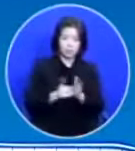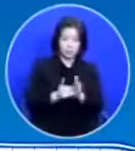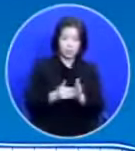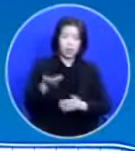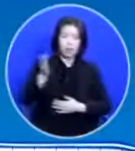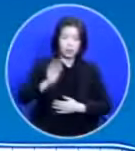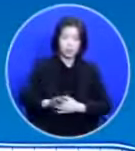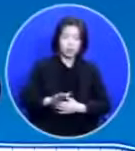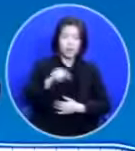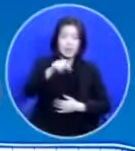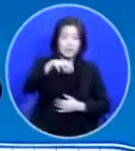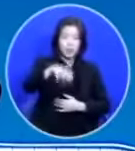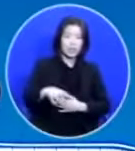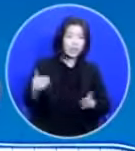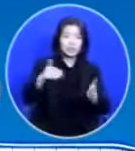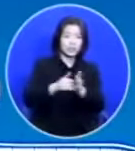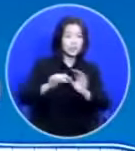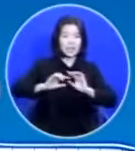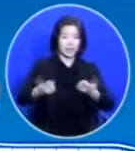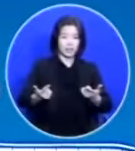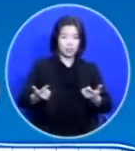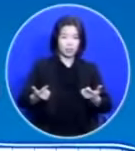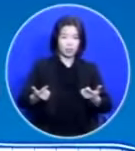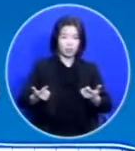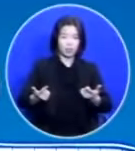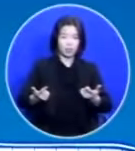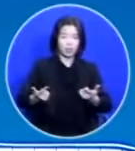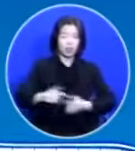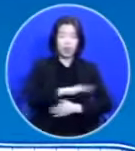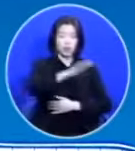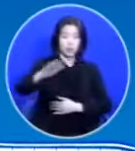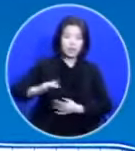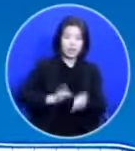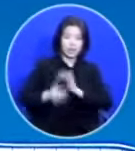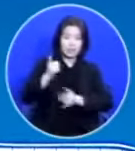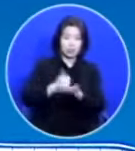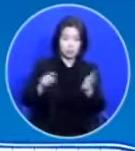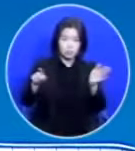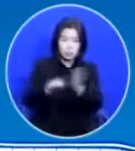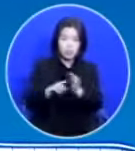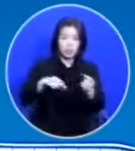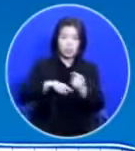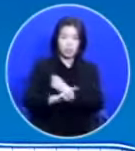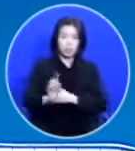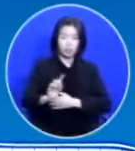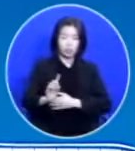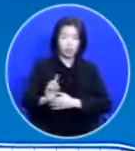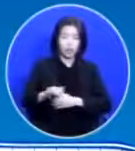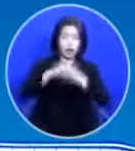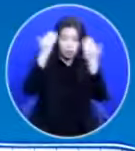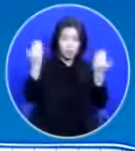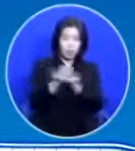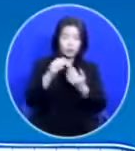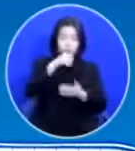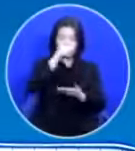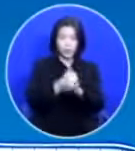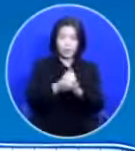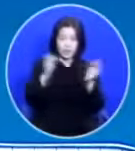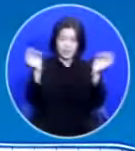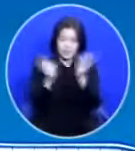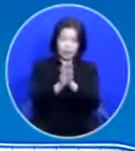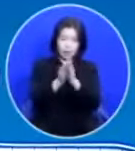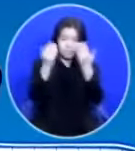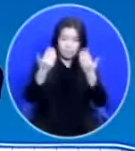여기까지가 끝이 아닙니다 우리가 예수님을 믿는 것은 모든 죄가 사함을 받는 데서